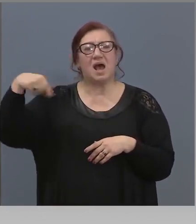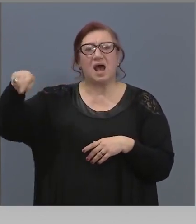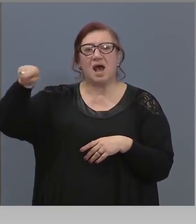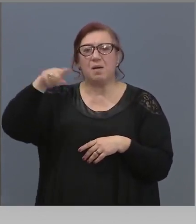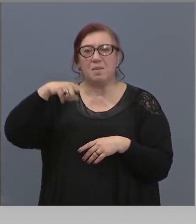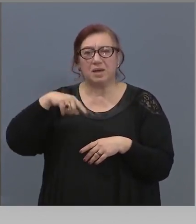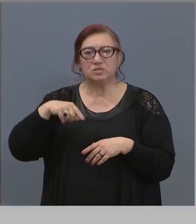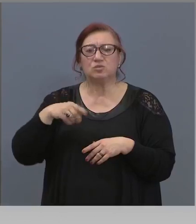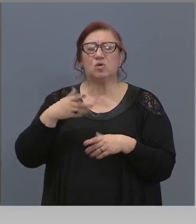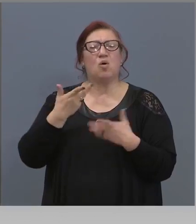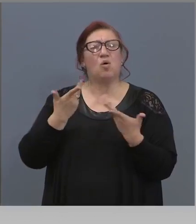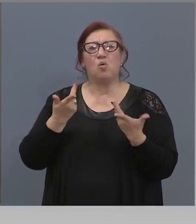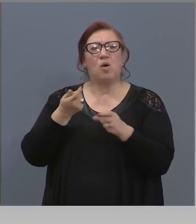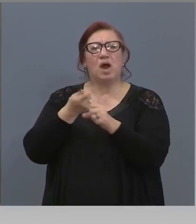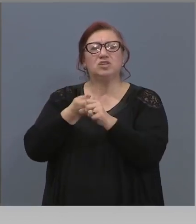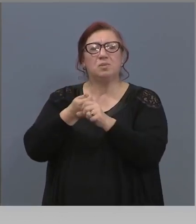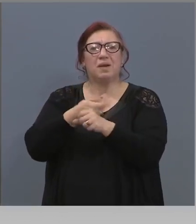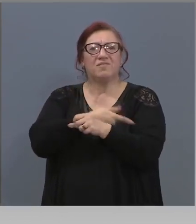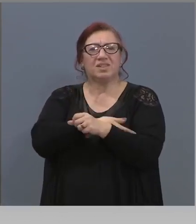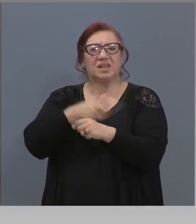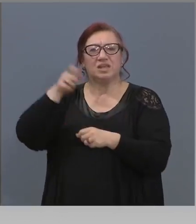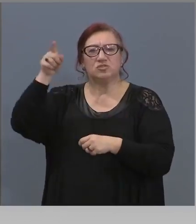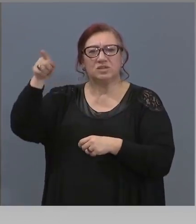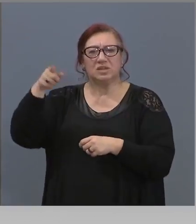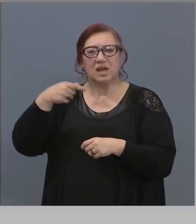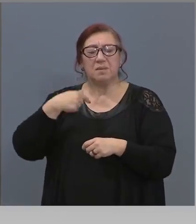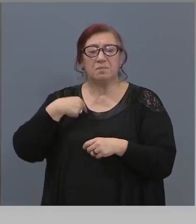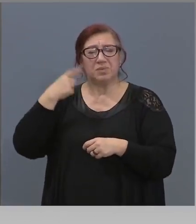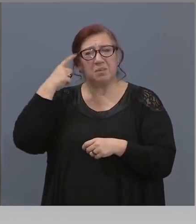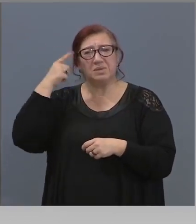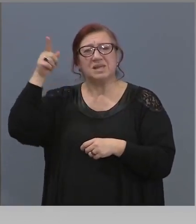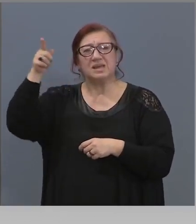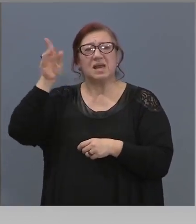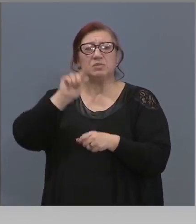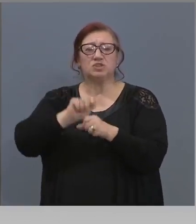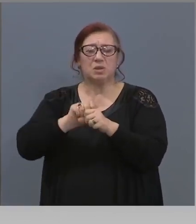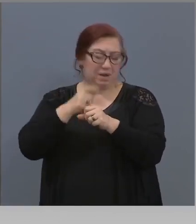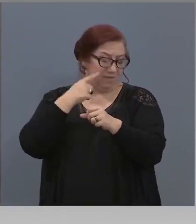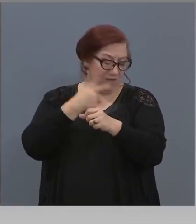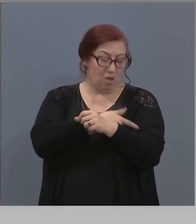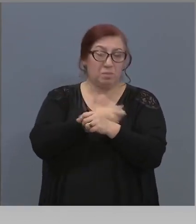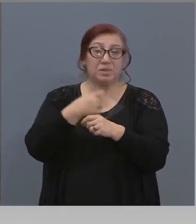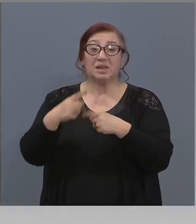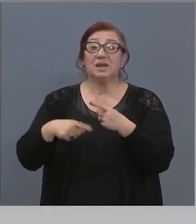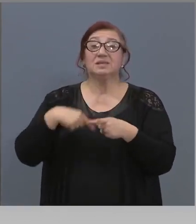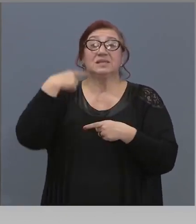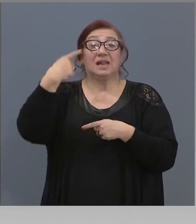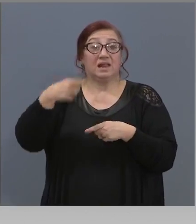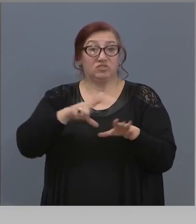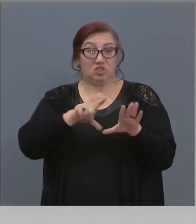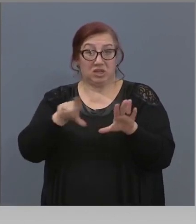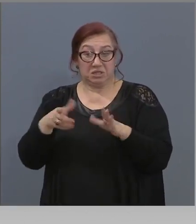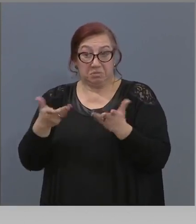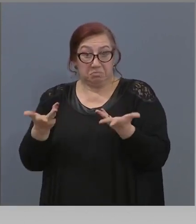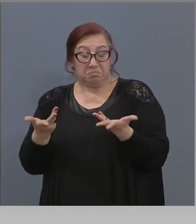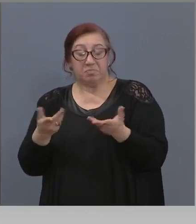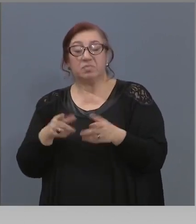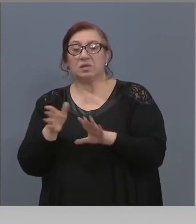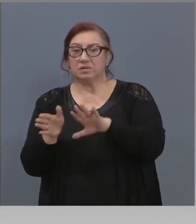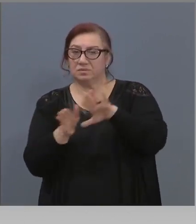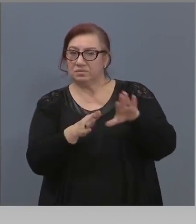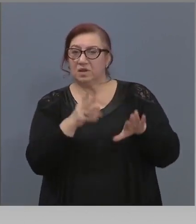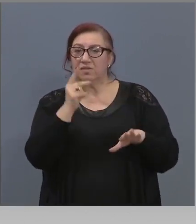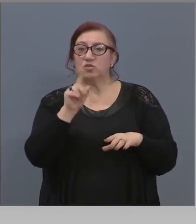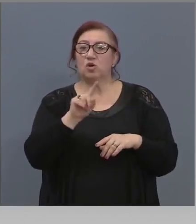тестовете, тъй като получихме информация, че може би това ще стана едва следващата седмица на гражданите на Банско. Това ми е първият въпрос. И вторият въпрос е, дем